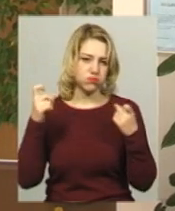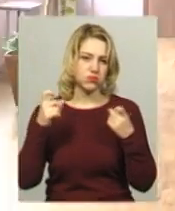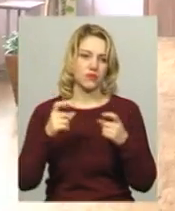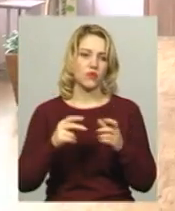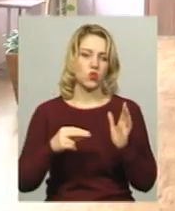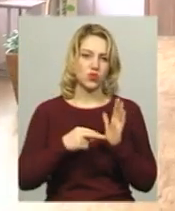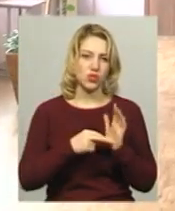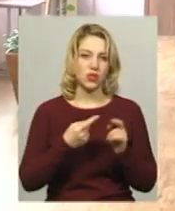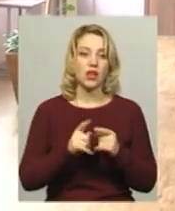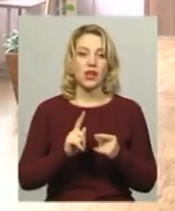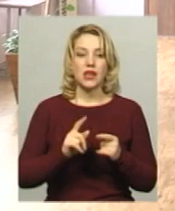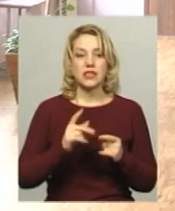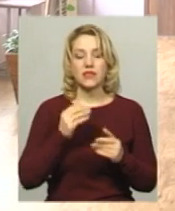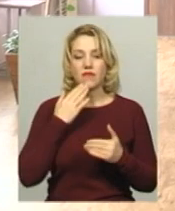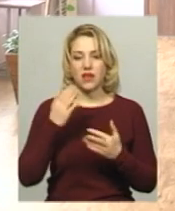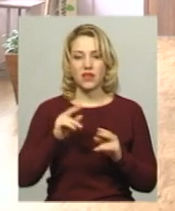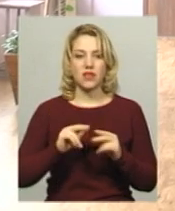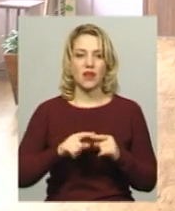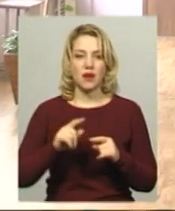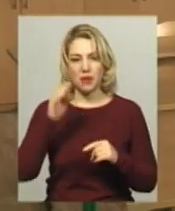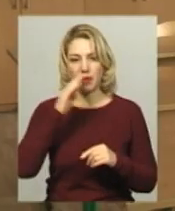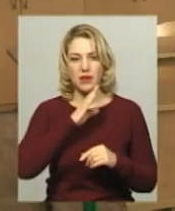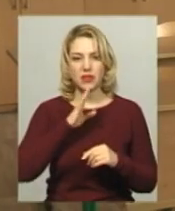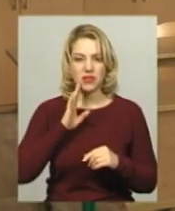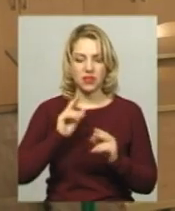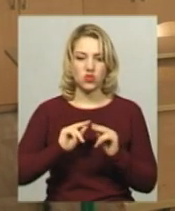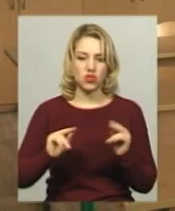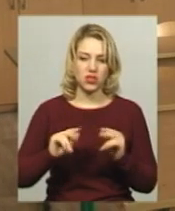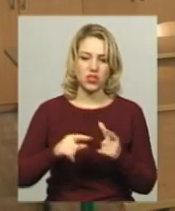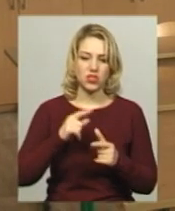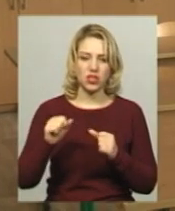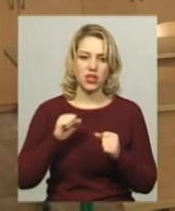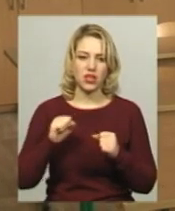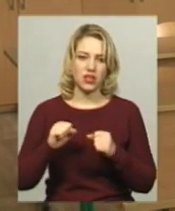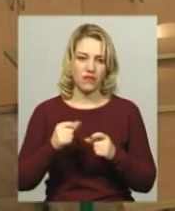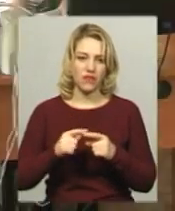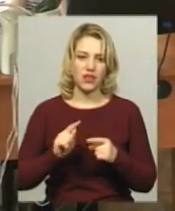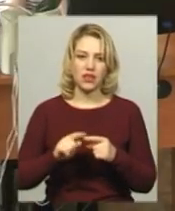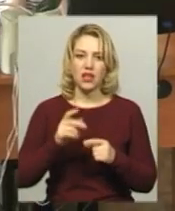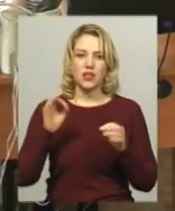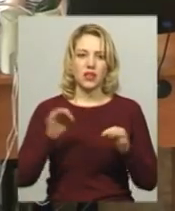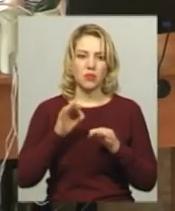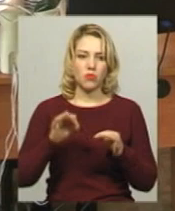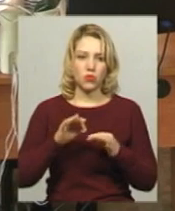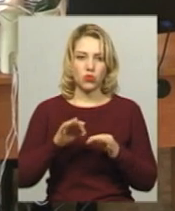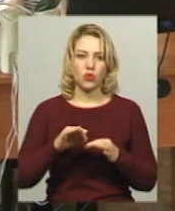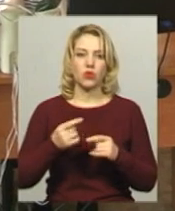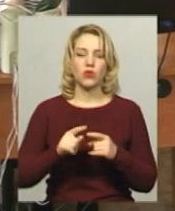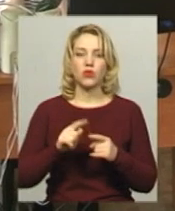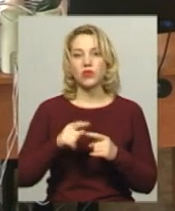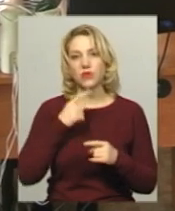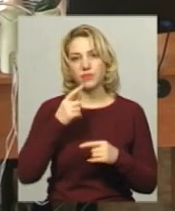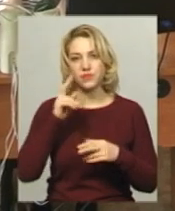вчителя. Звернень від батьків, вчителя чи керівника навчального закладу до Нітішинського управління освіти не надходили, розповідає головний